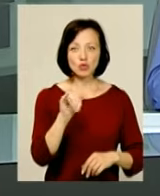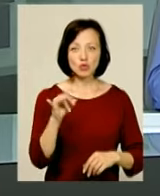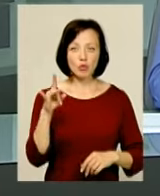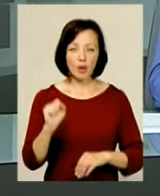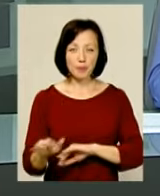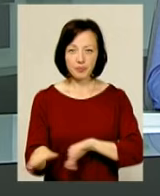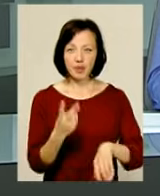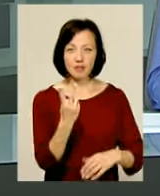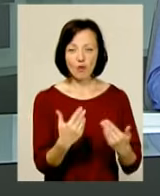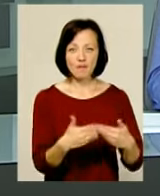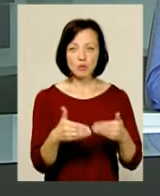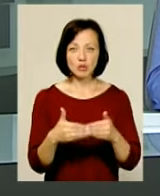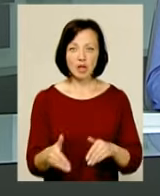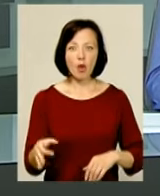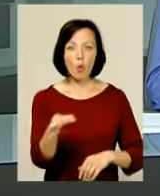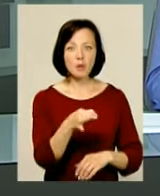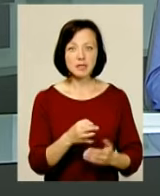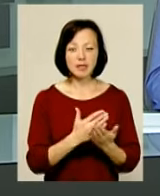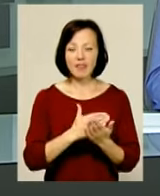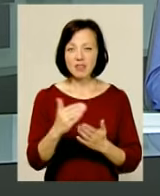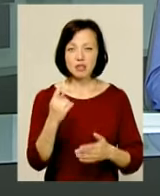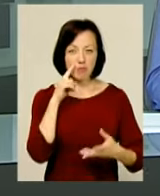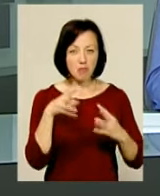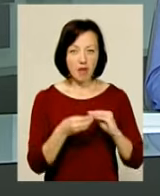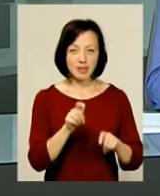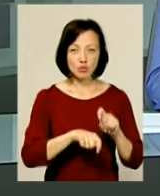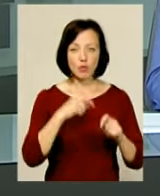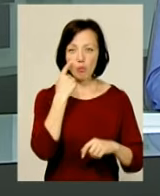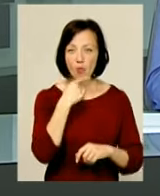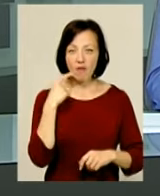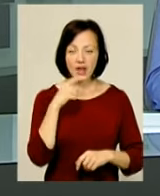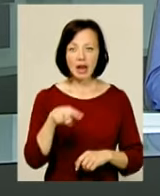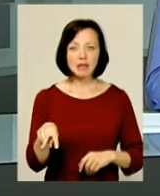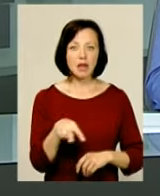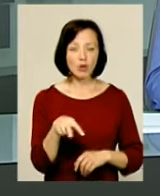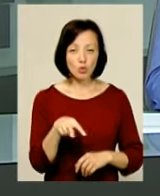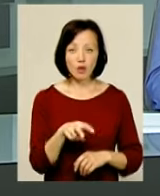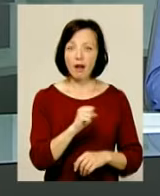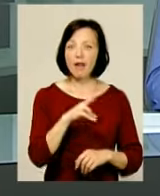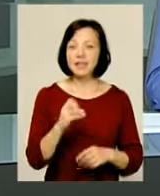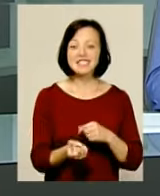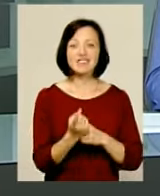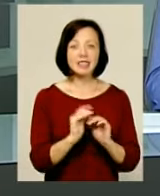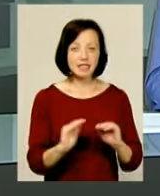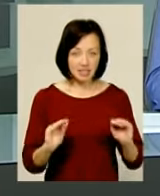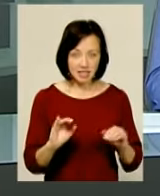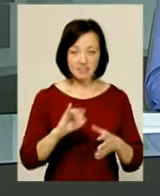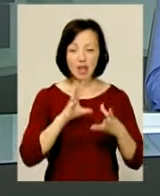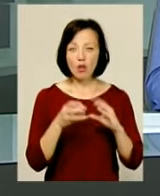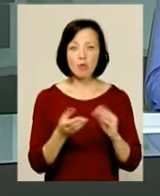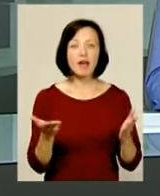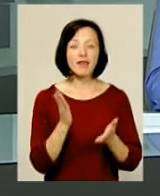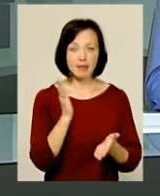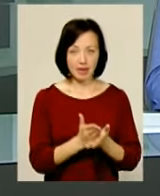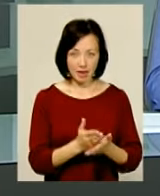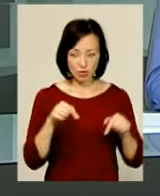Двоє випускників края отримали найвищий бал із тестування з української мови та літератури. Однак, звідки ці діти і загалом, які є